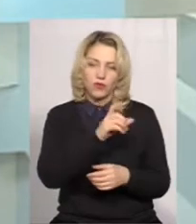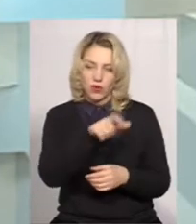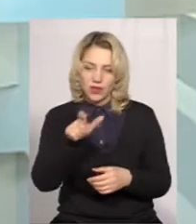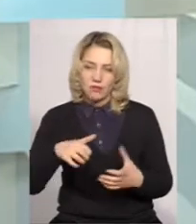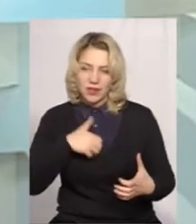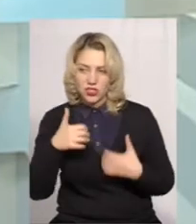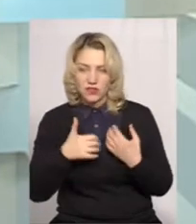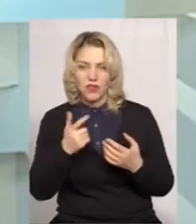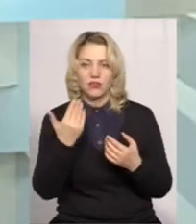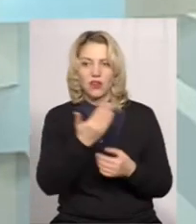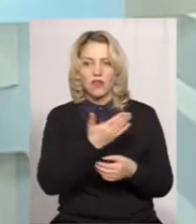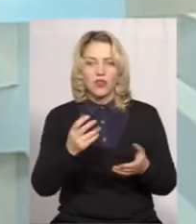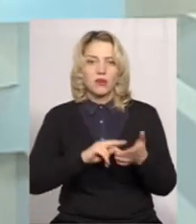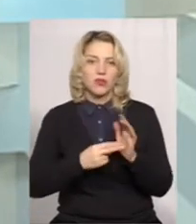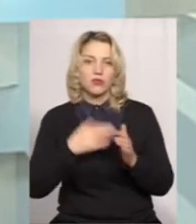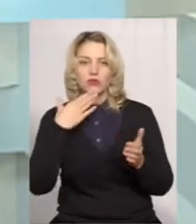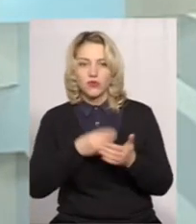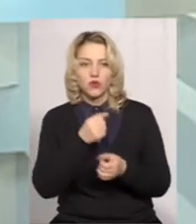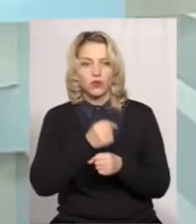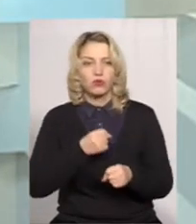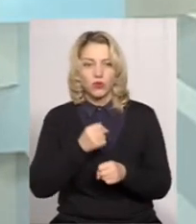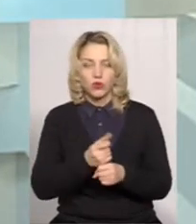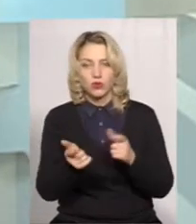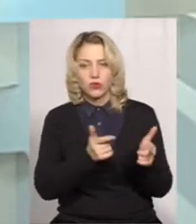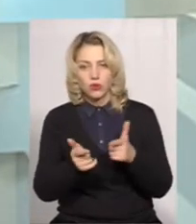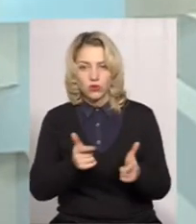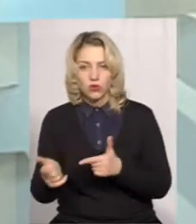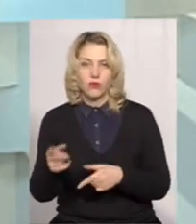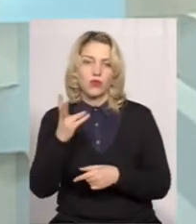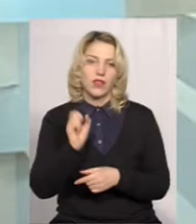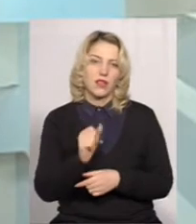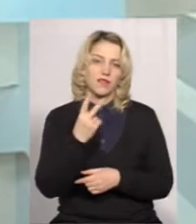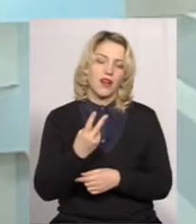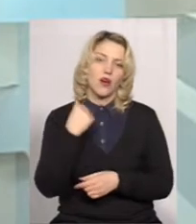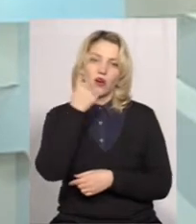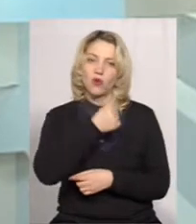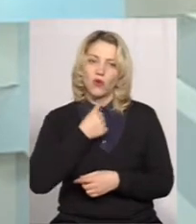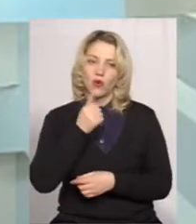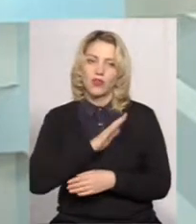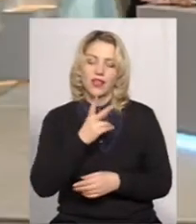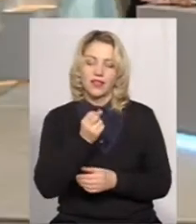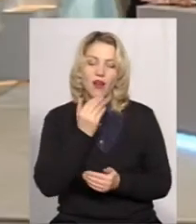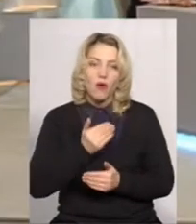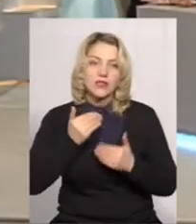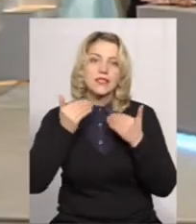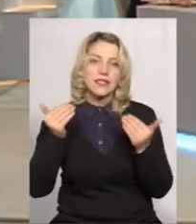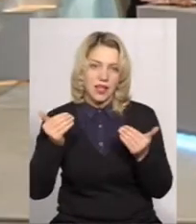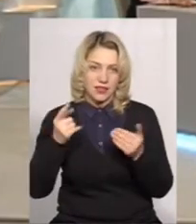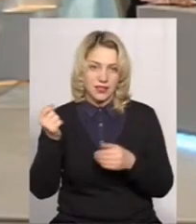планують свою роботу, підготовку на два роки, не на останній